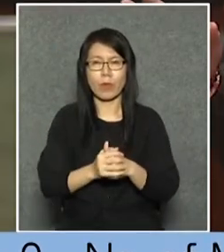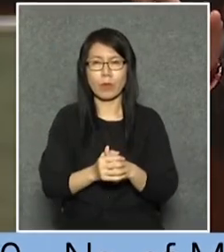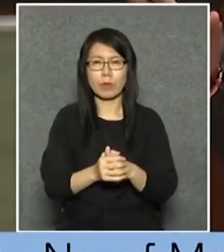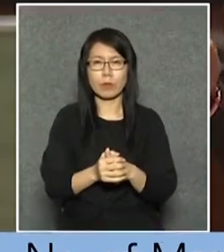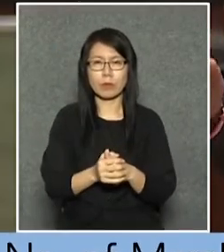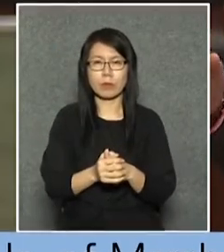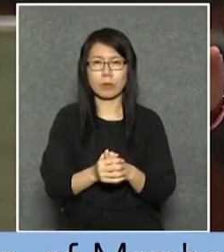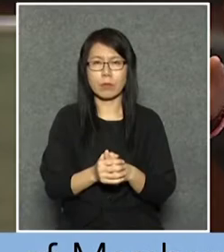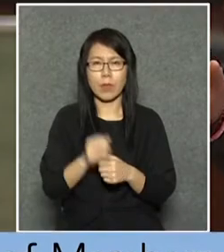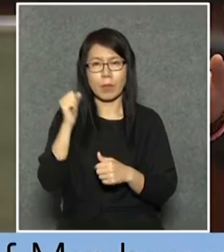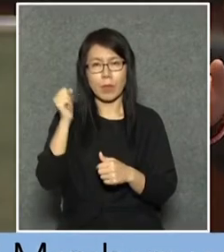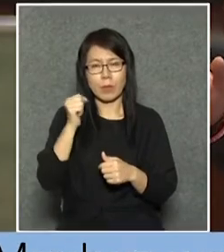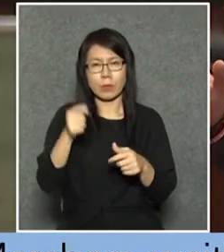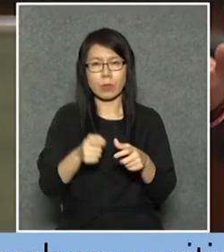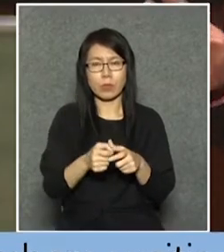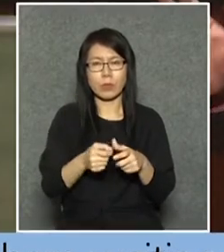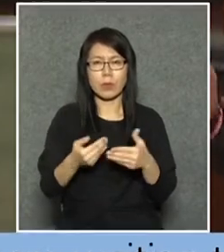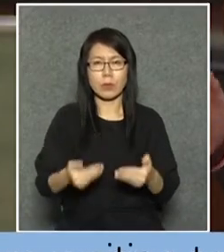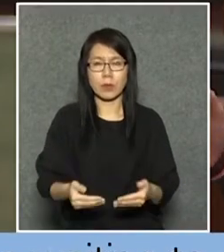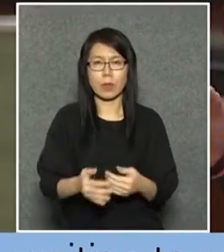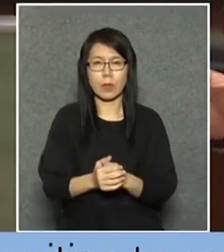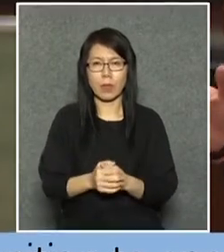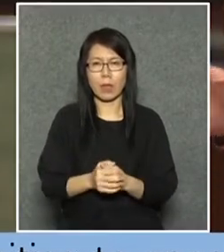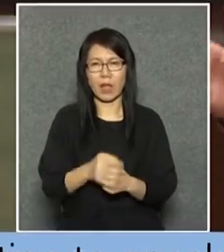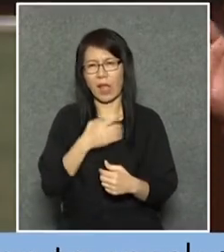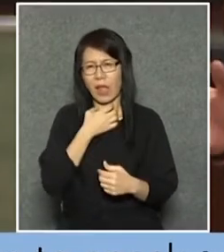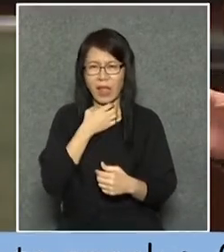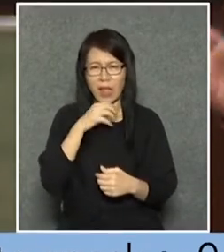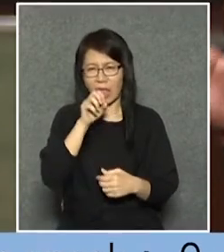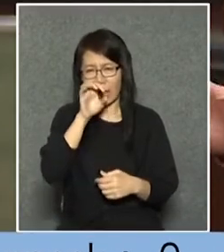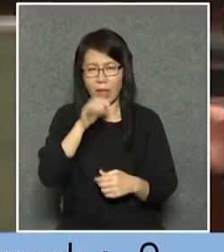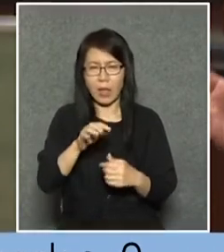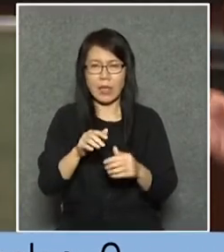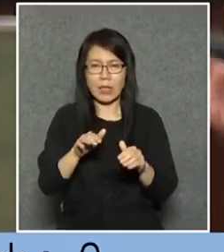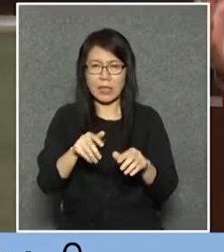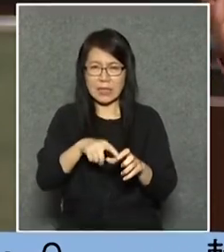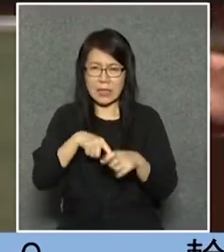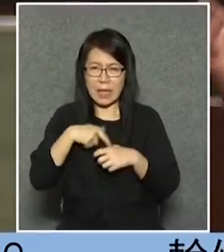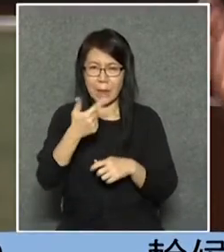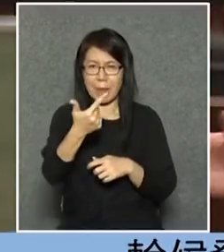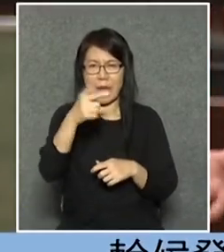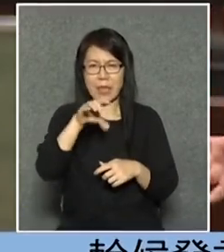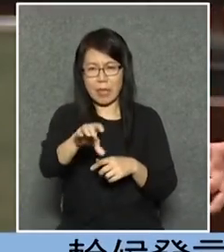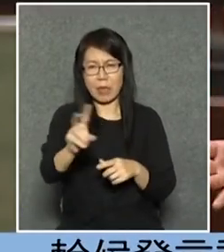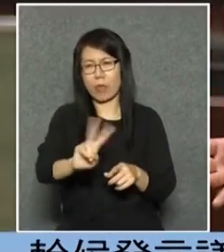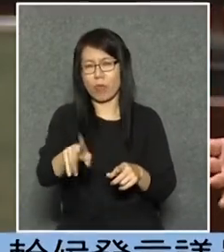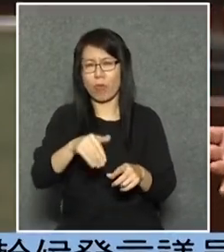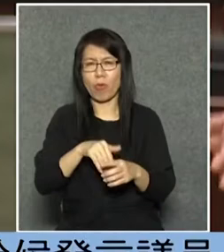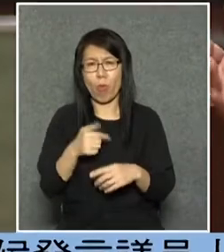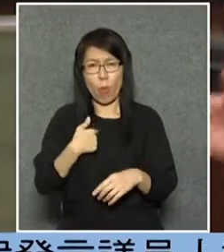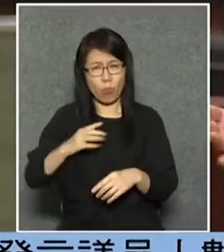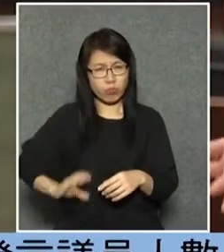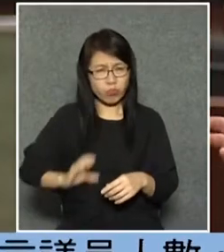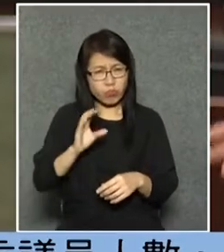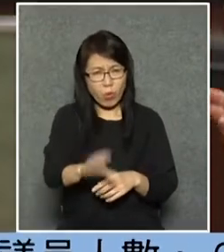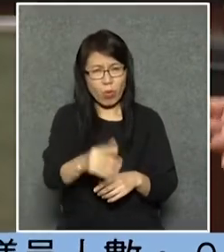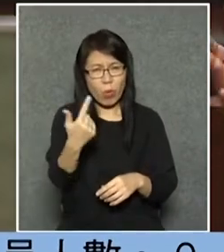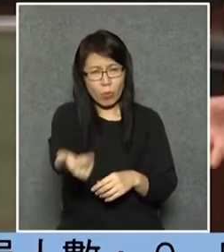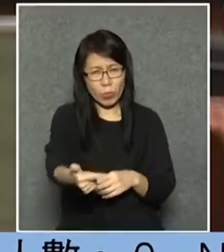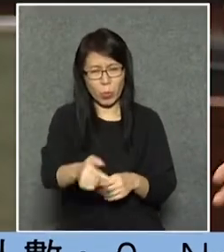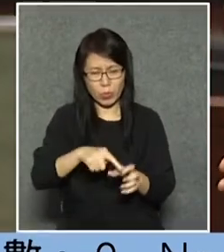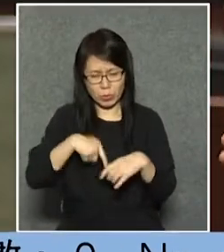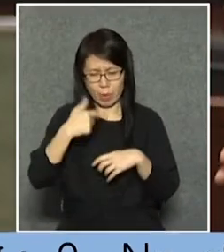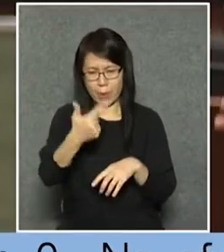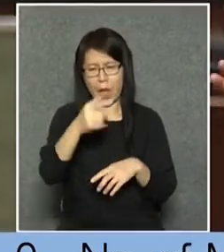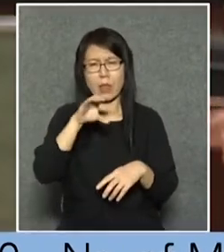我們的巴士公司現在叫救命雖然現在賺八億都叫救命覺得我這麼大的投資賺八億其實在